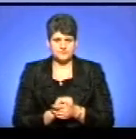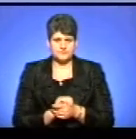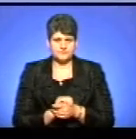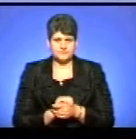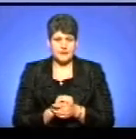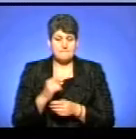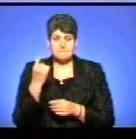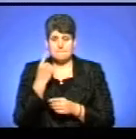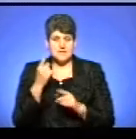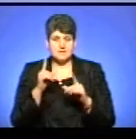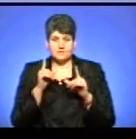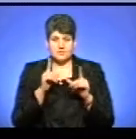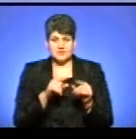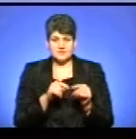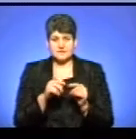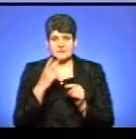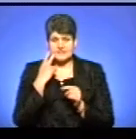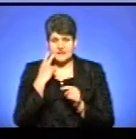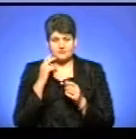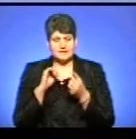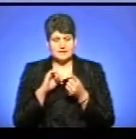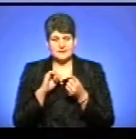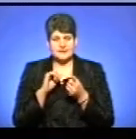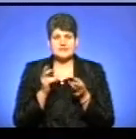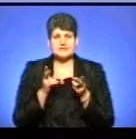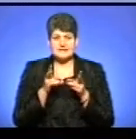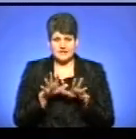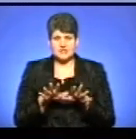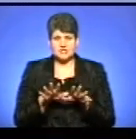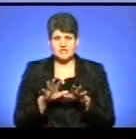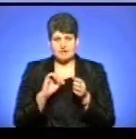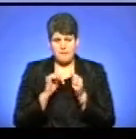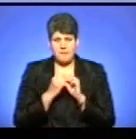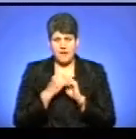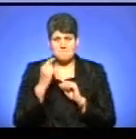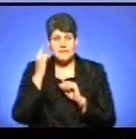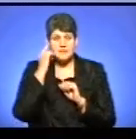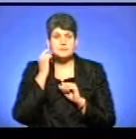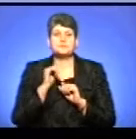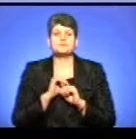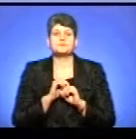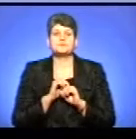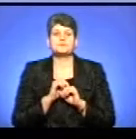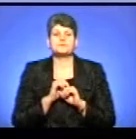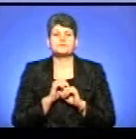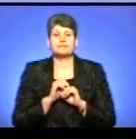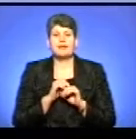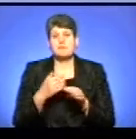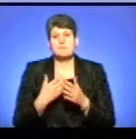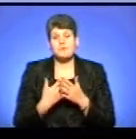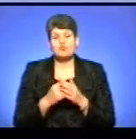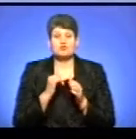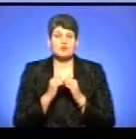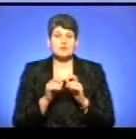Перша поїздка зазвичай, вона завжди закарбується просто в пам'яті. І, мабуть, кожна